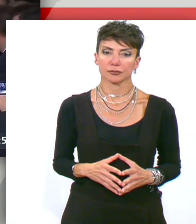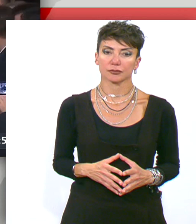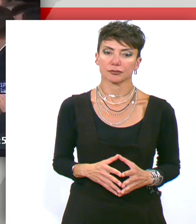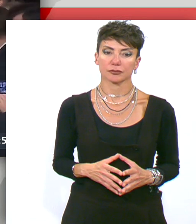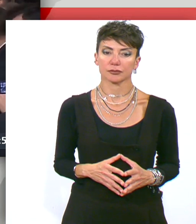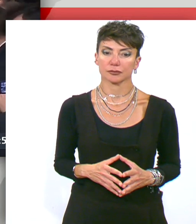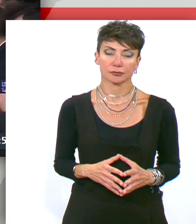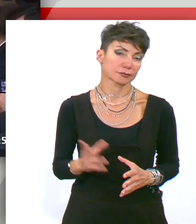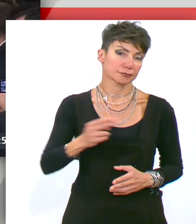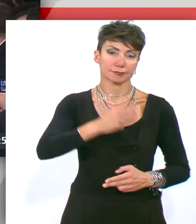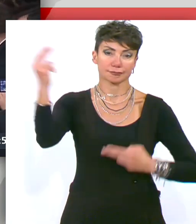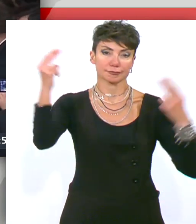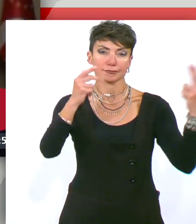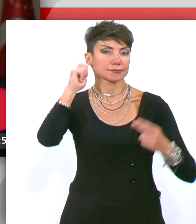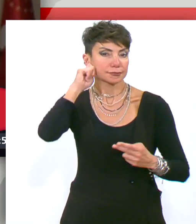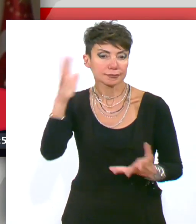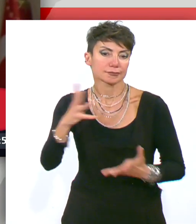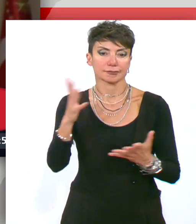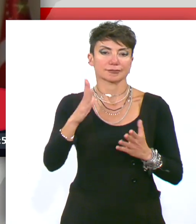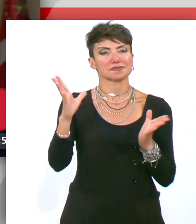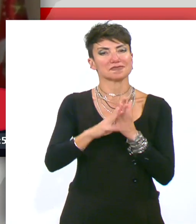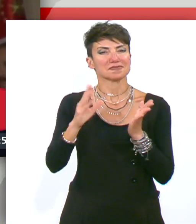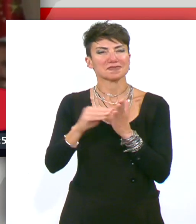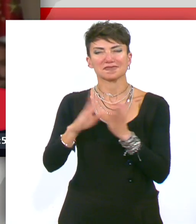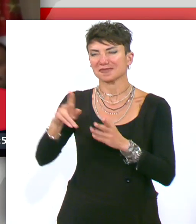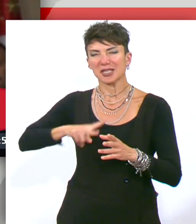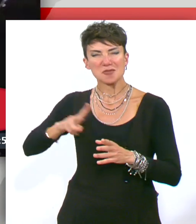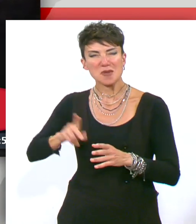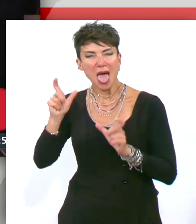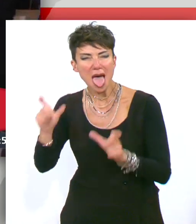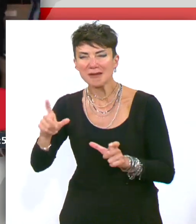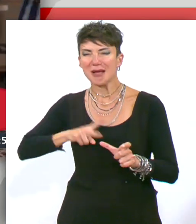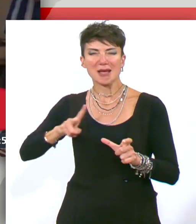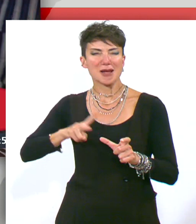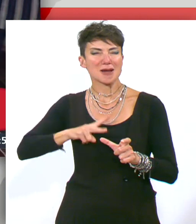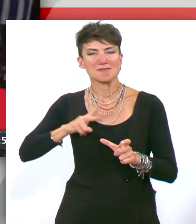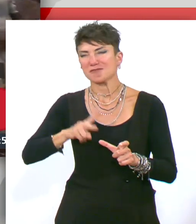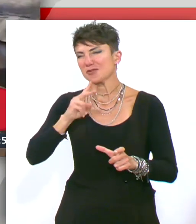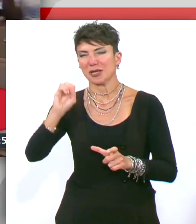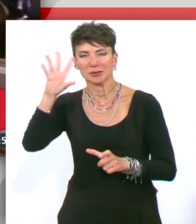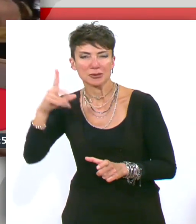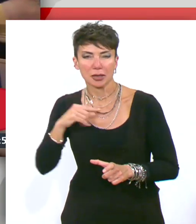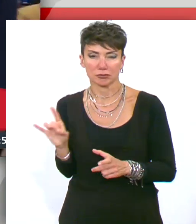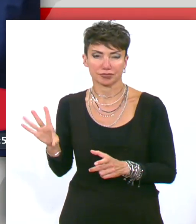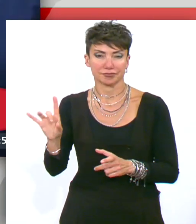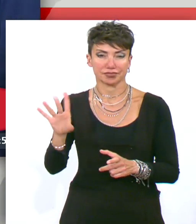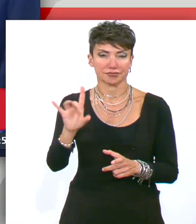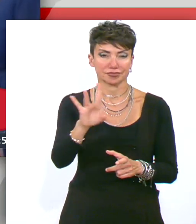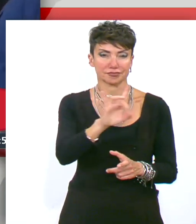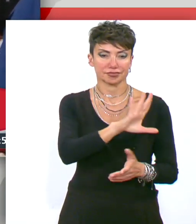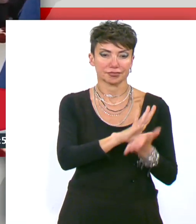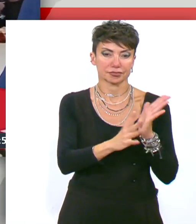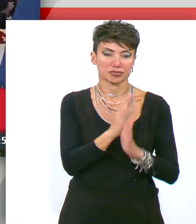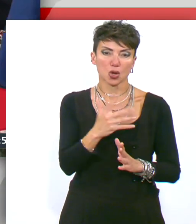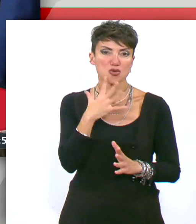Τα μεγάλα ονόματα όπως ο Τσαβούς, ο Γλουακάρ και ο Σοήλου δεν μετέχουν πλέον στο νέο κυβερνητικό σχήμα. Έχουν συνδεθεί με